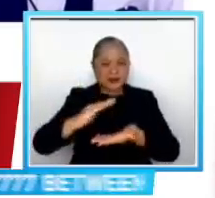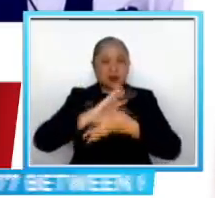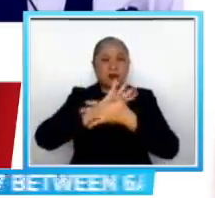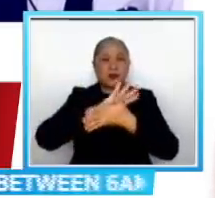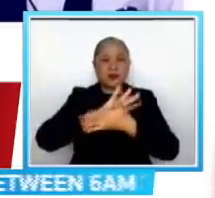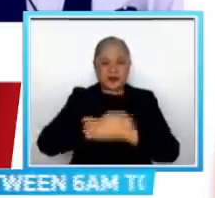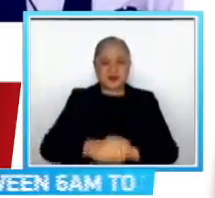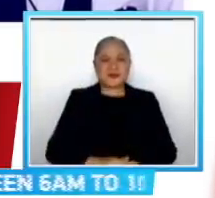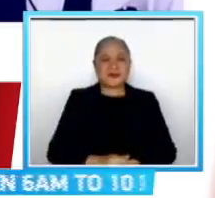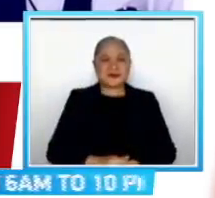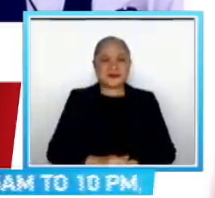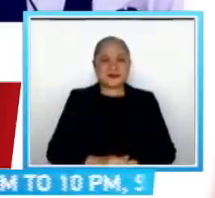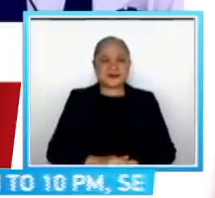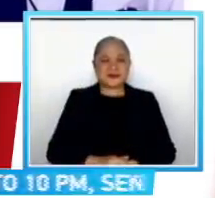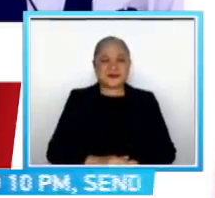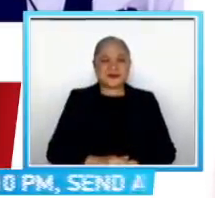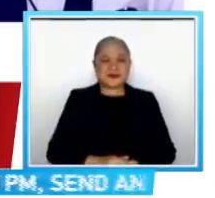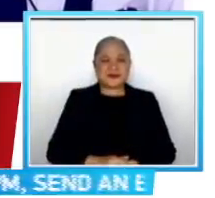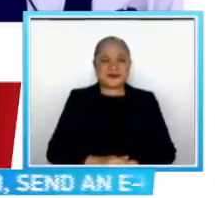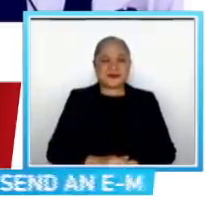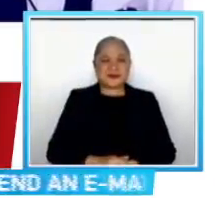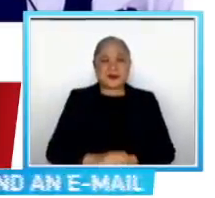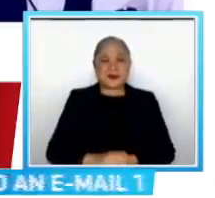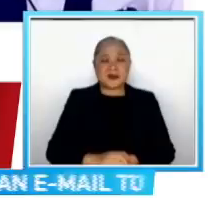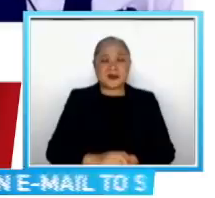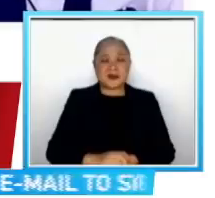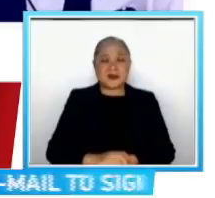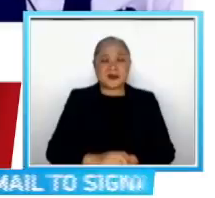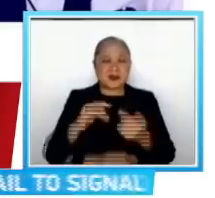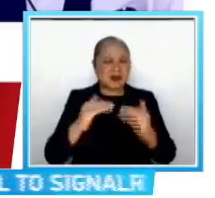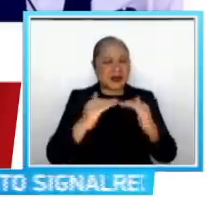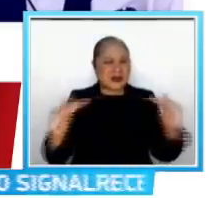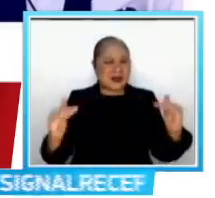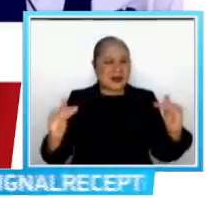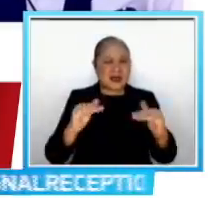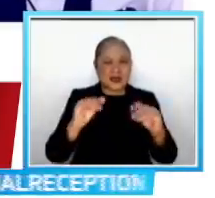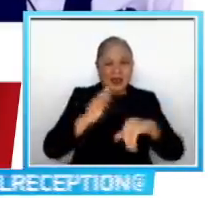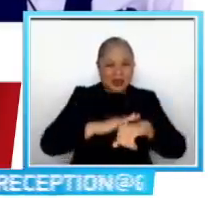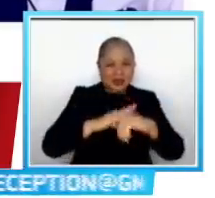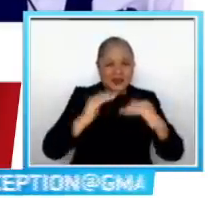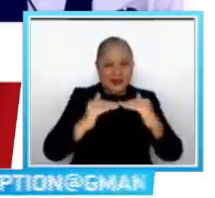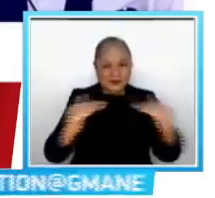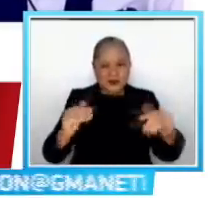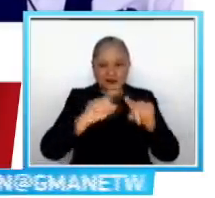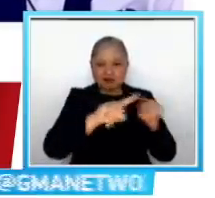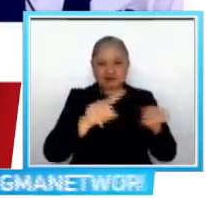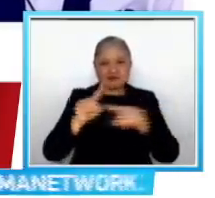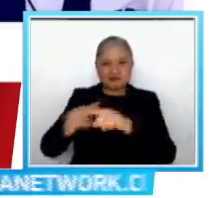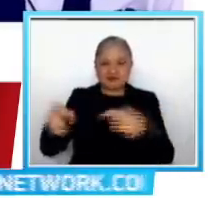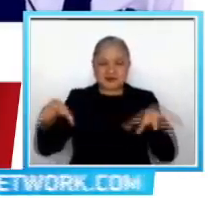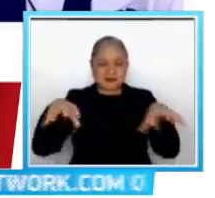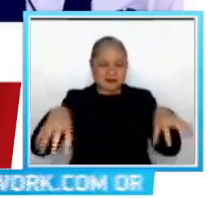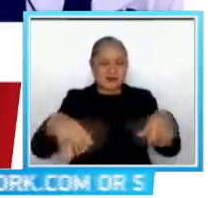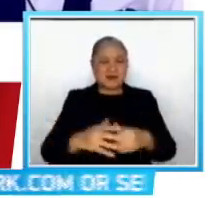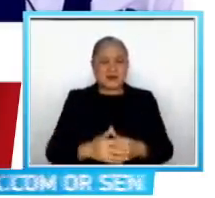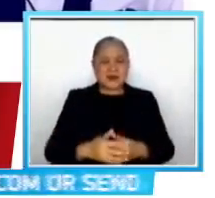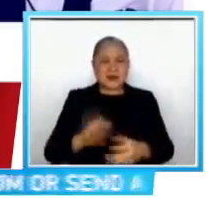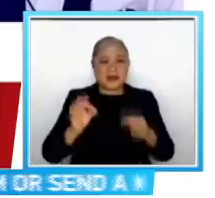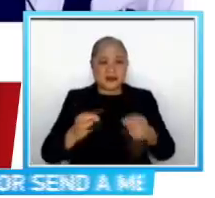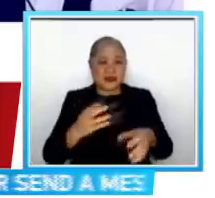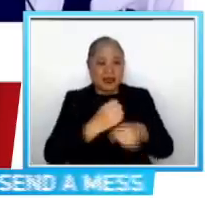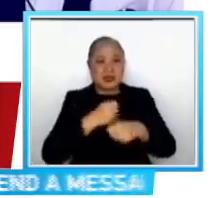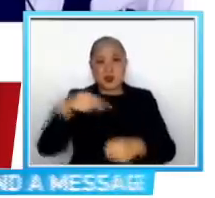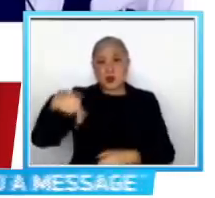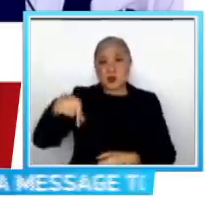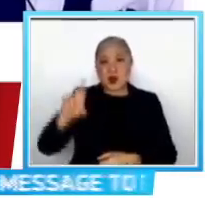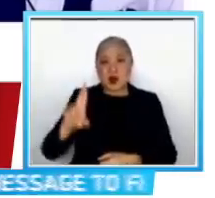those lang po na yung different po yung Alert Levels, sinasabi nga po natin dun sa memorandum circular Sa pagkuha po nila ng QR code sa atin,